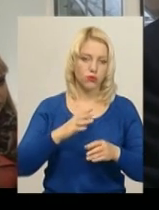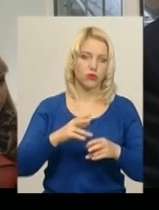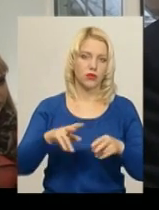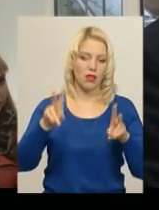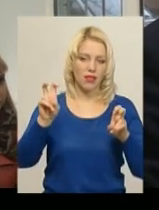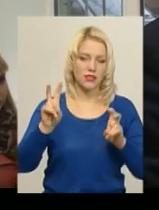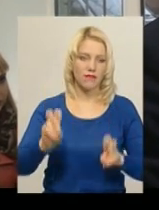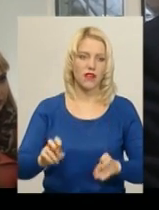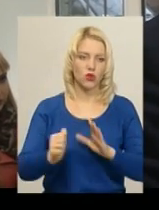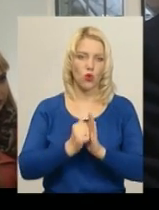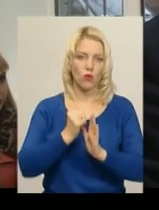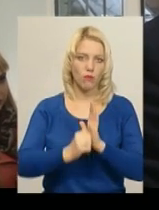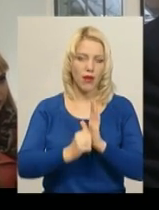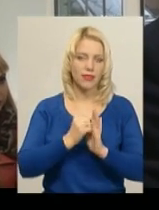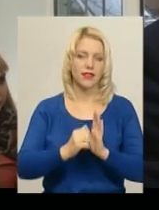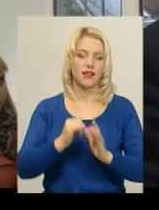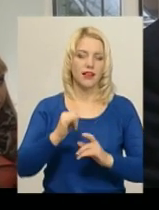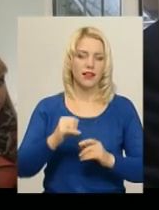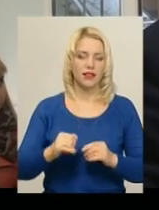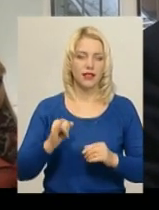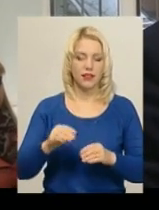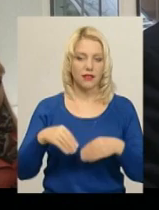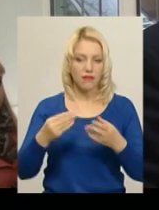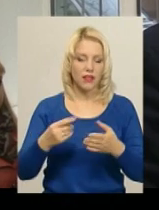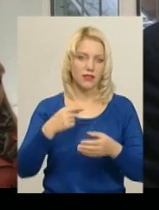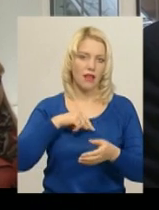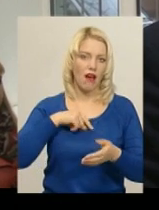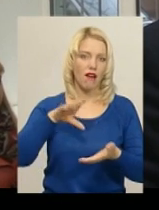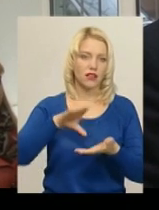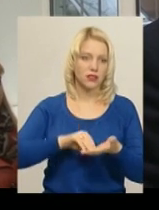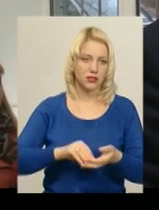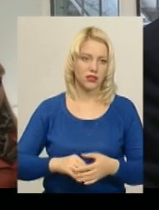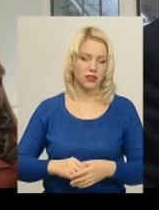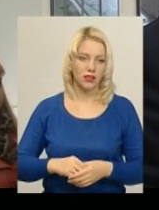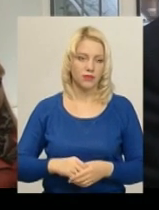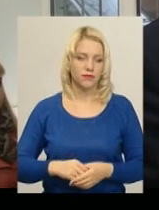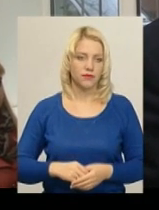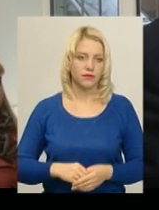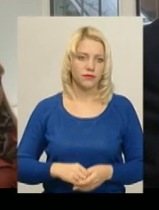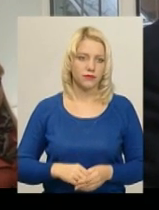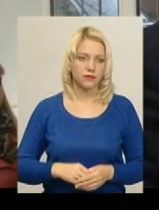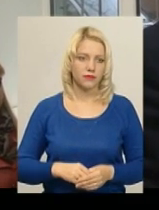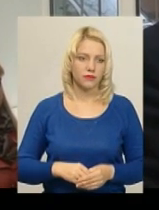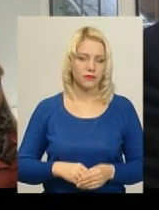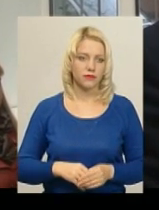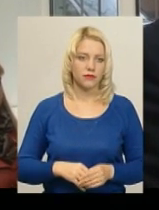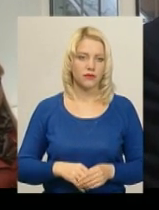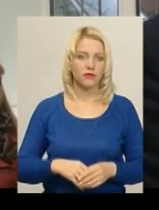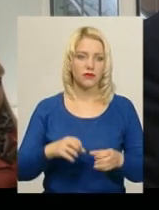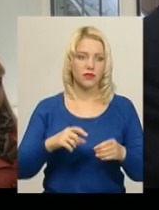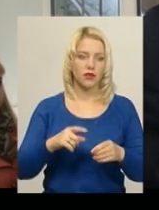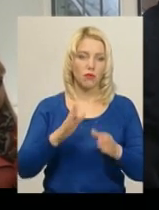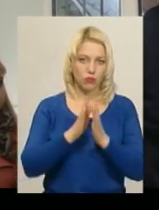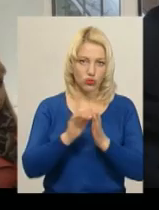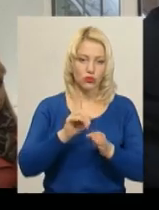документи з кримінального провадження і даватися їм певна характеристика. Тобто, власне, проводити дане судове засідання в закритому? Так,